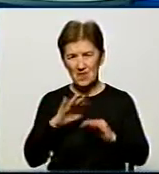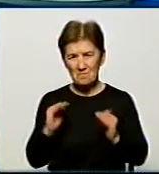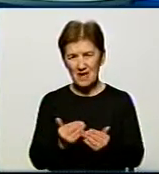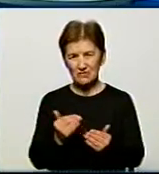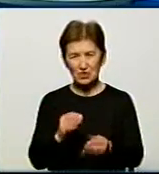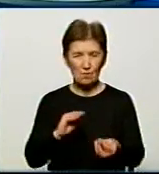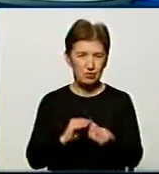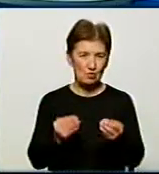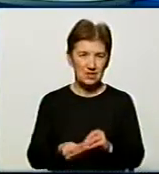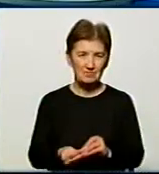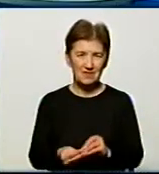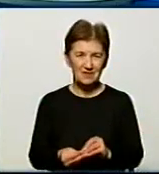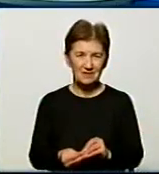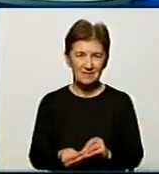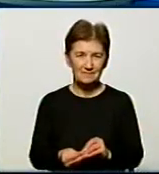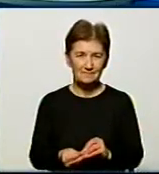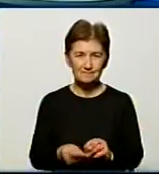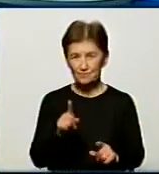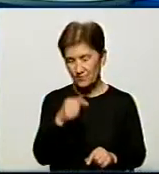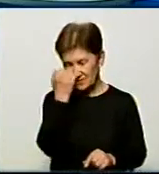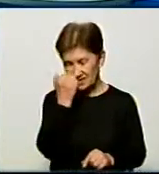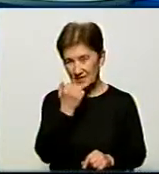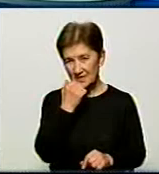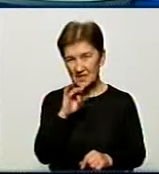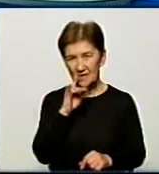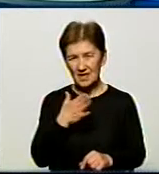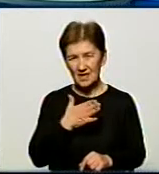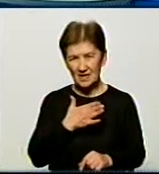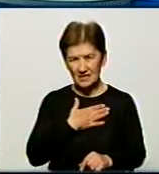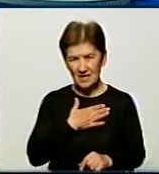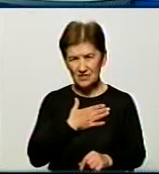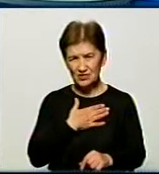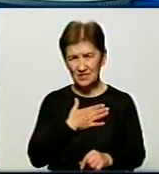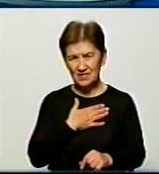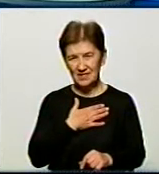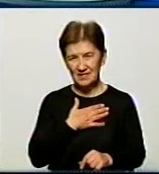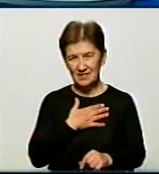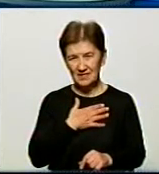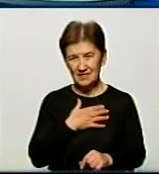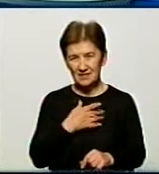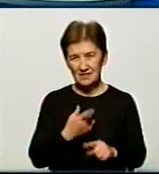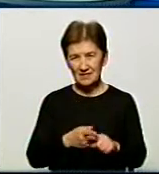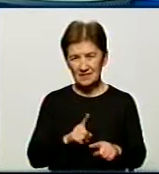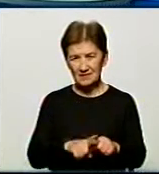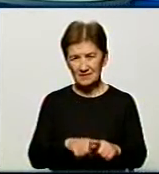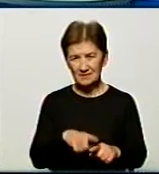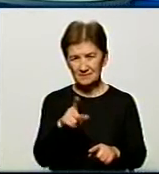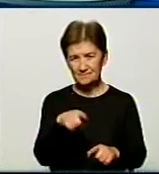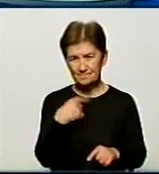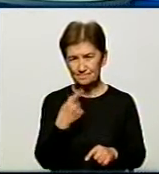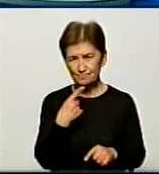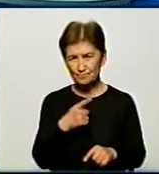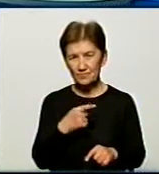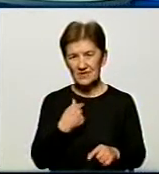Я так рахую. Я знайшов одну цифру, наша цифра, вірніше, моя цифра дещо протирічить ваші, і ми це говорили перед програмою.